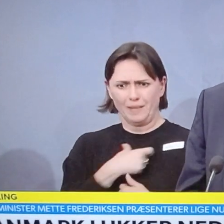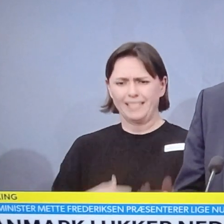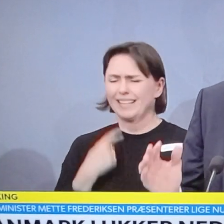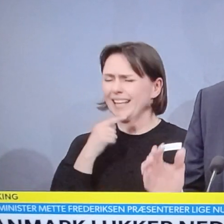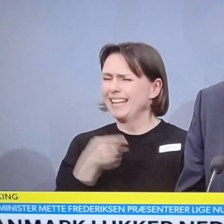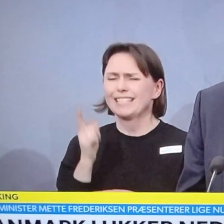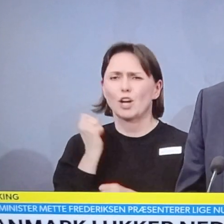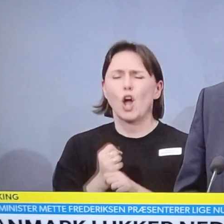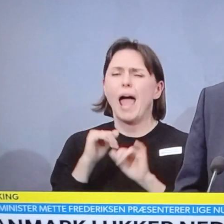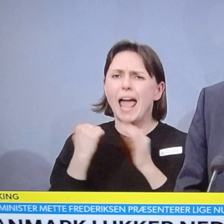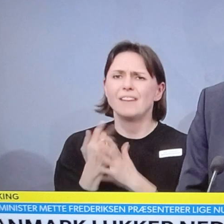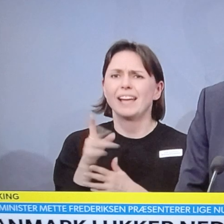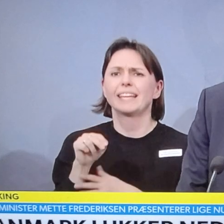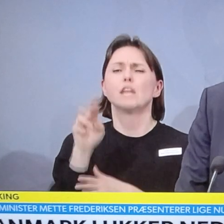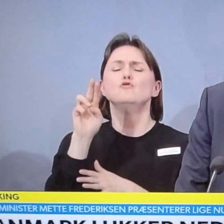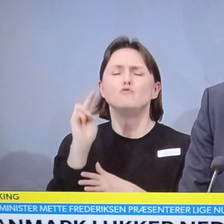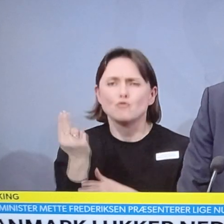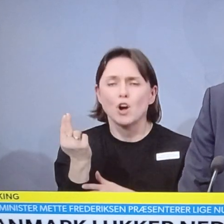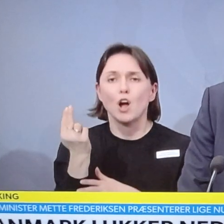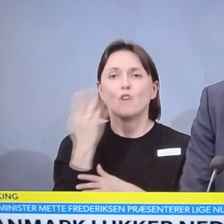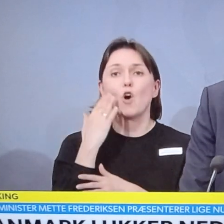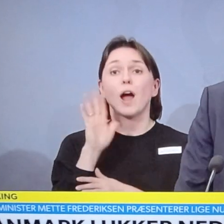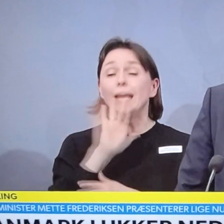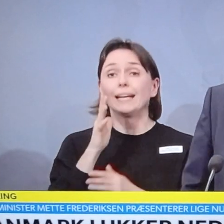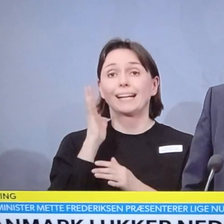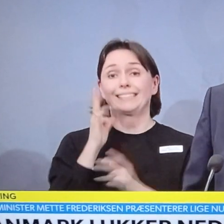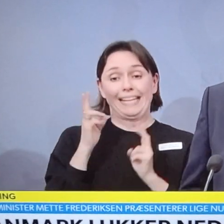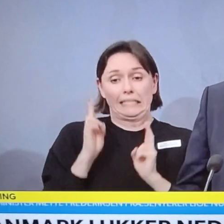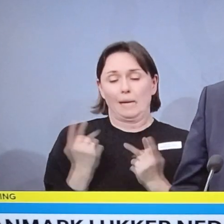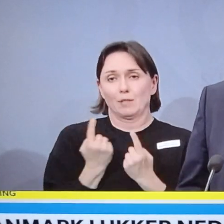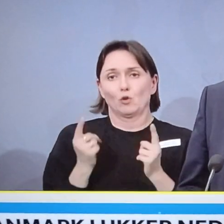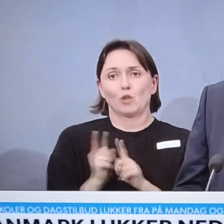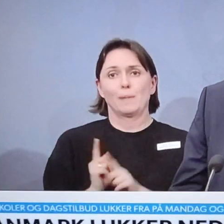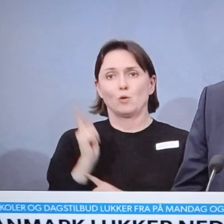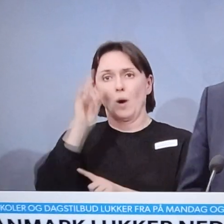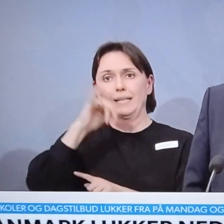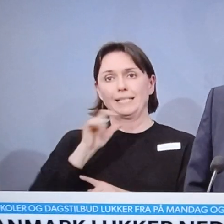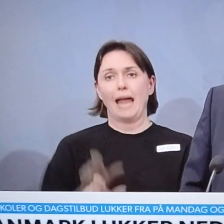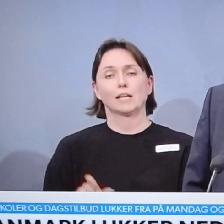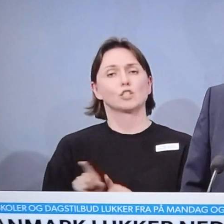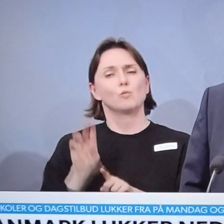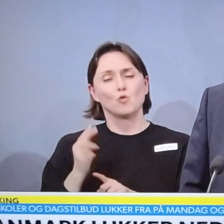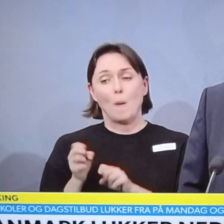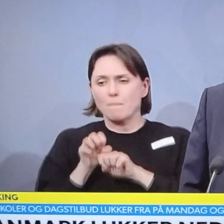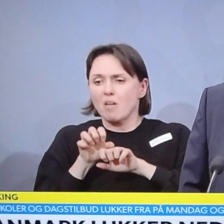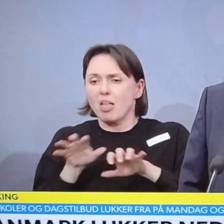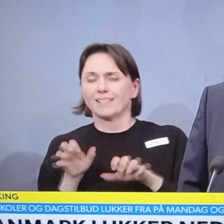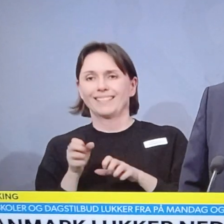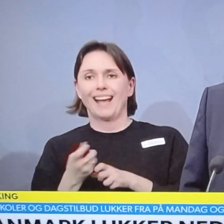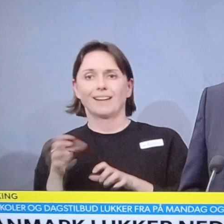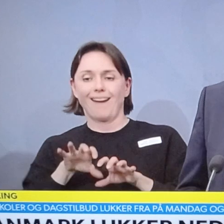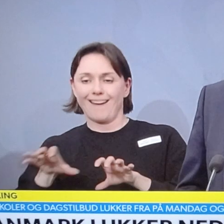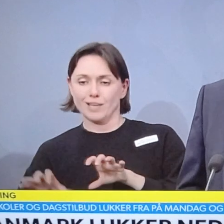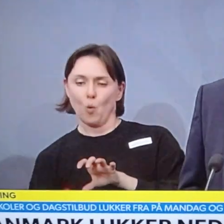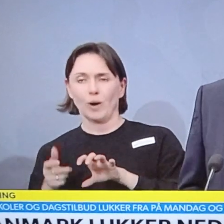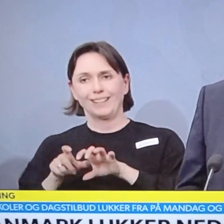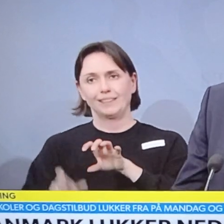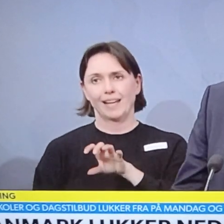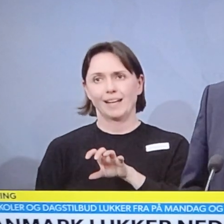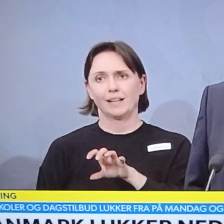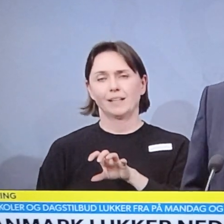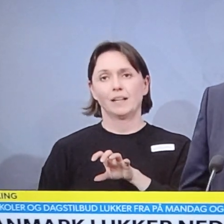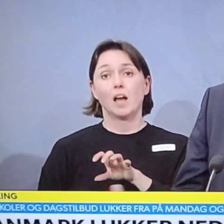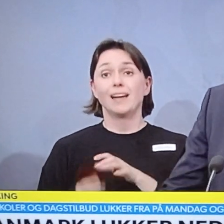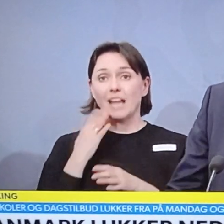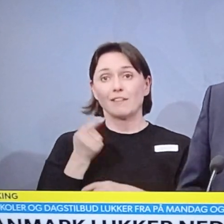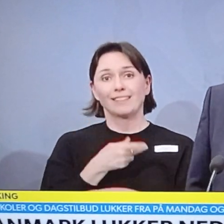hvad I kan nu, for ikke at ende i den situation, som vi har i Norditalien, og som nu breder sig til andre regioner i Italien. Og derfor er det, vi præsenterer